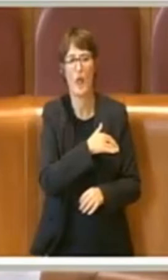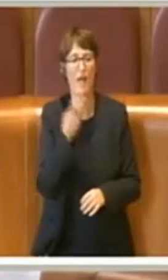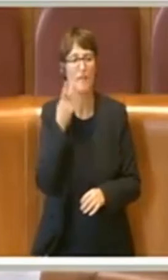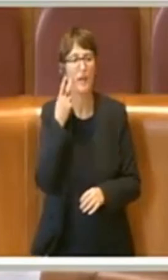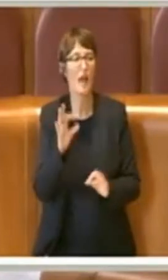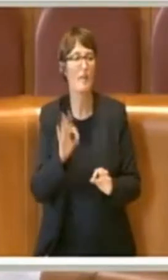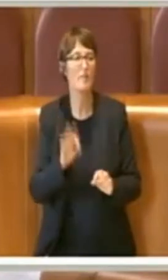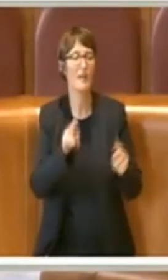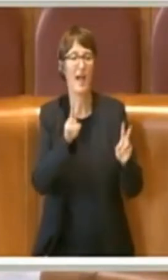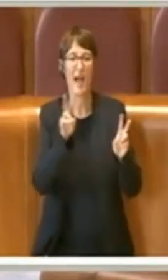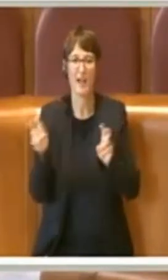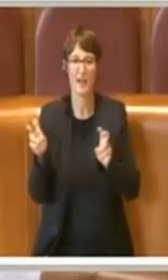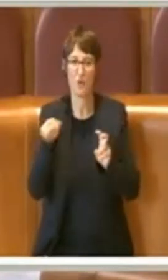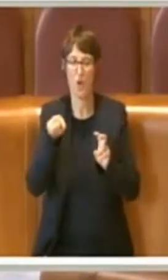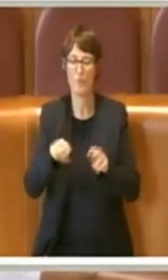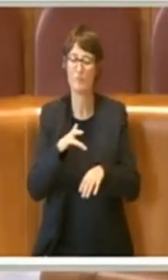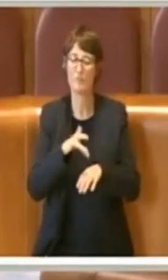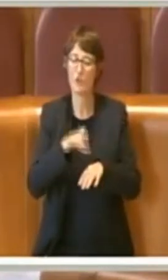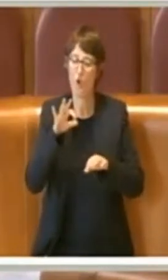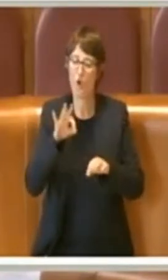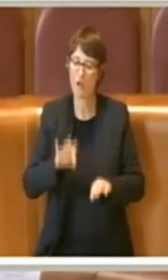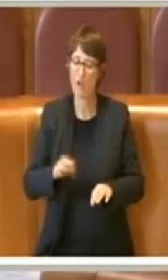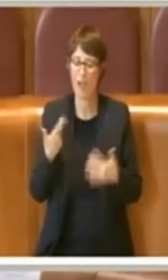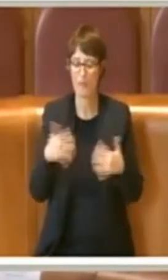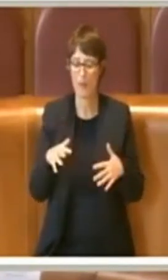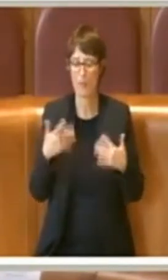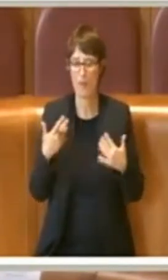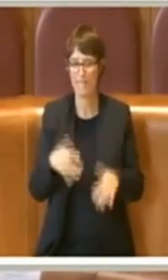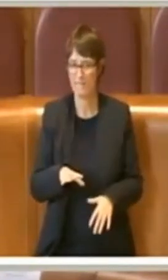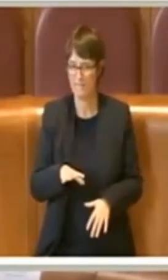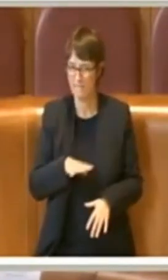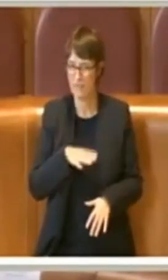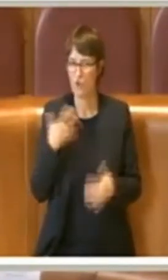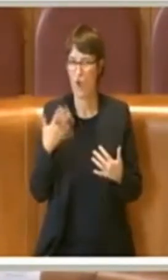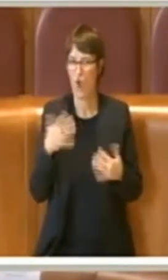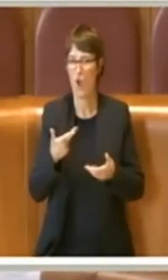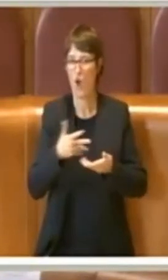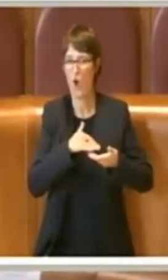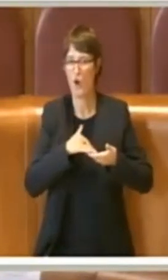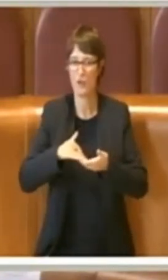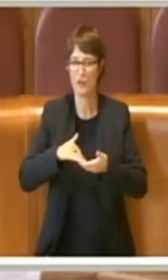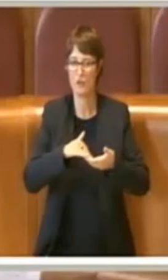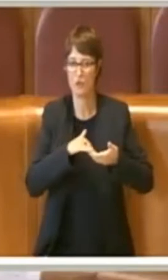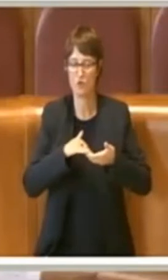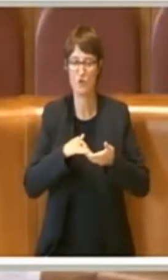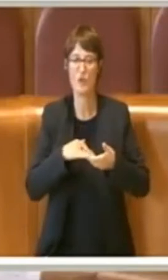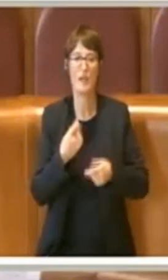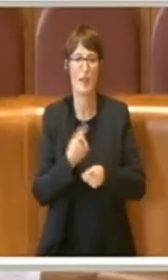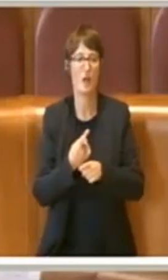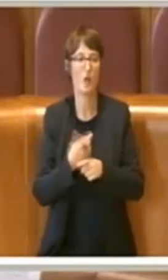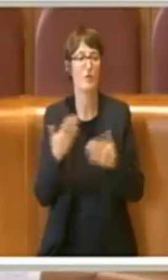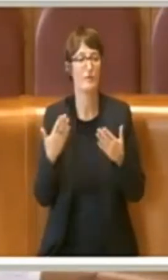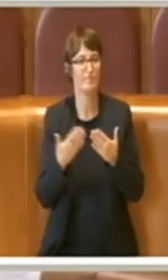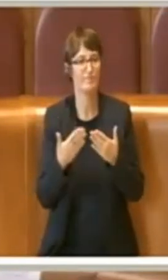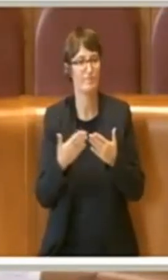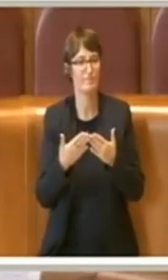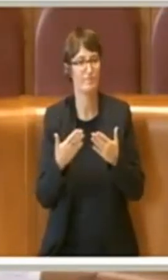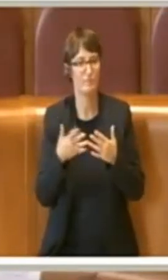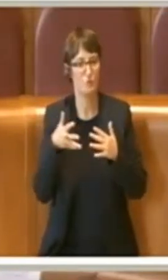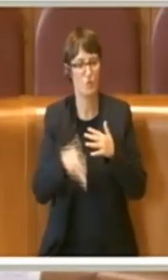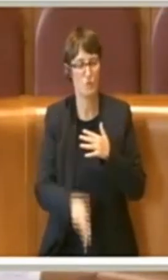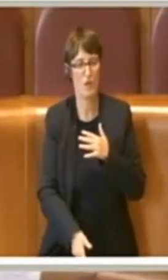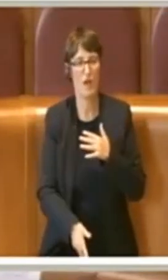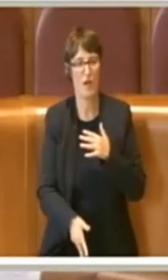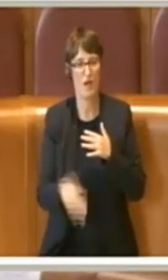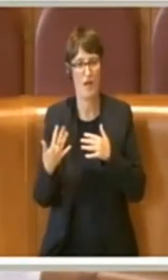sfere più dolorose della nostra società forse bisognerebbe studiare di più, perché vorremmo davvero